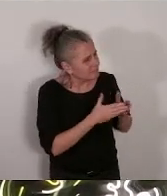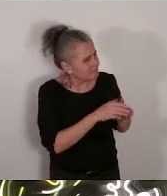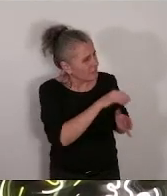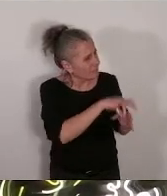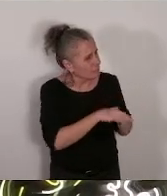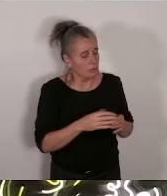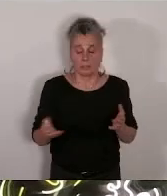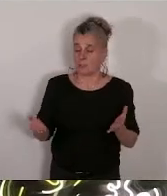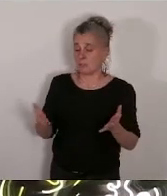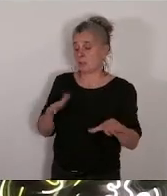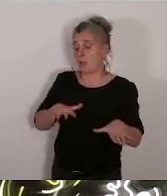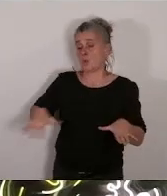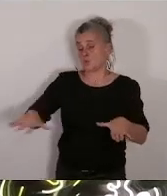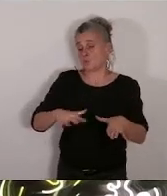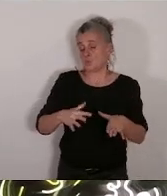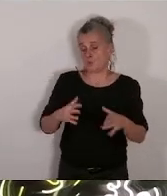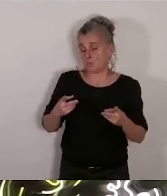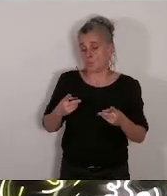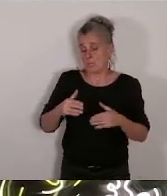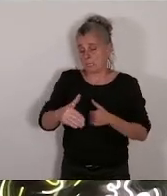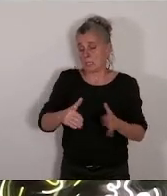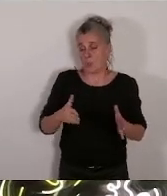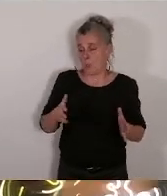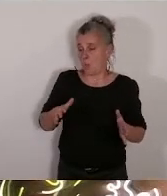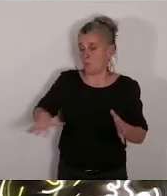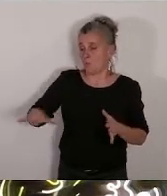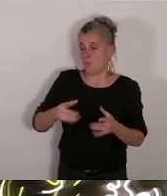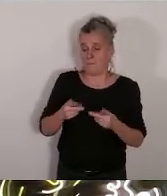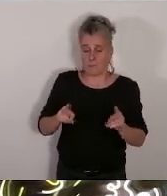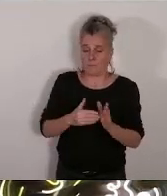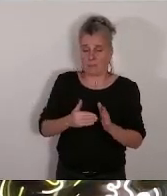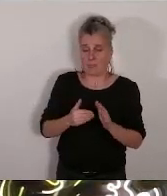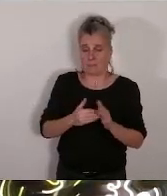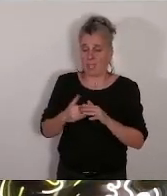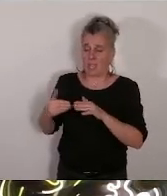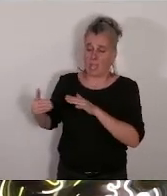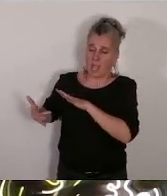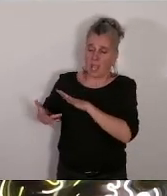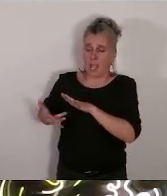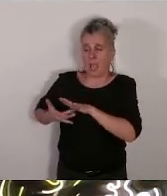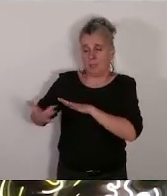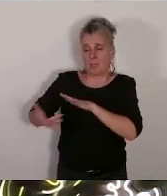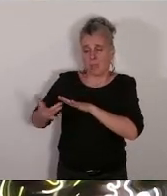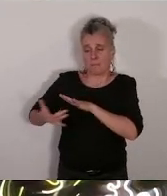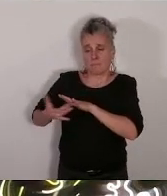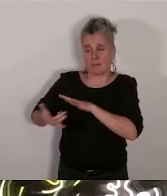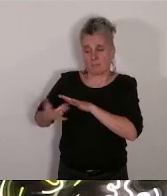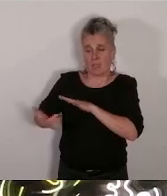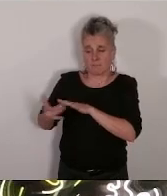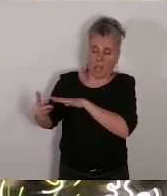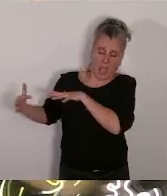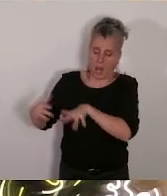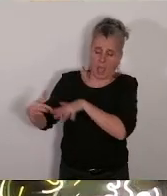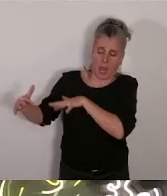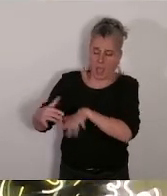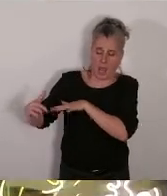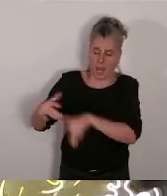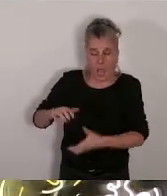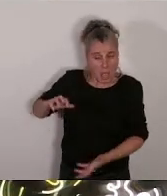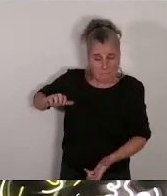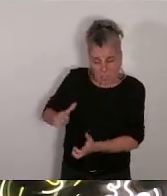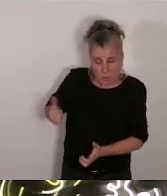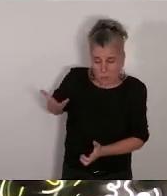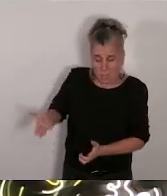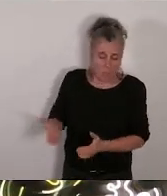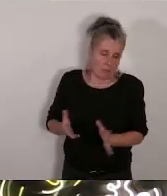de notre tant il est soumis à la pression migratoire et ça va vous énerver encore on y arrive donc